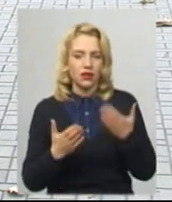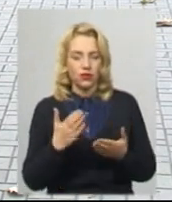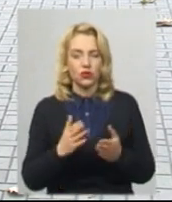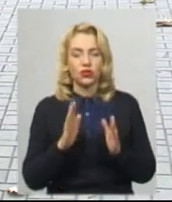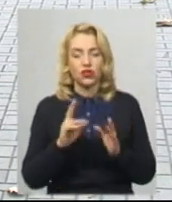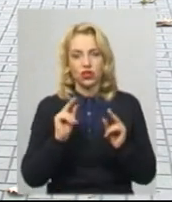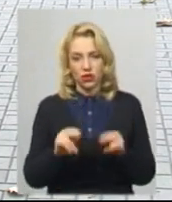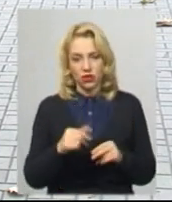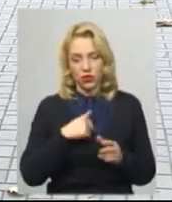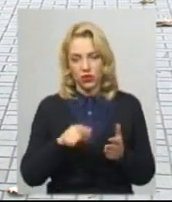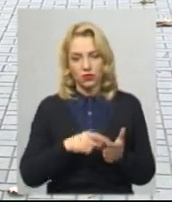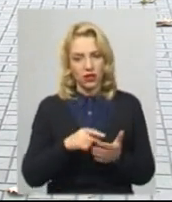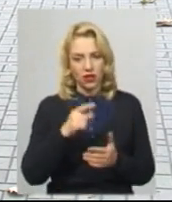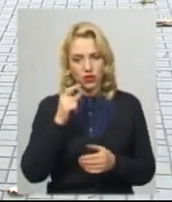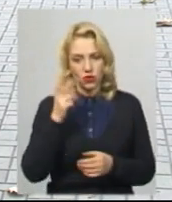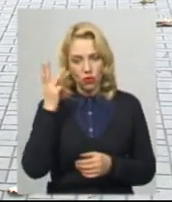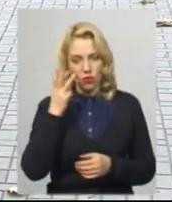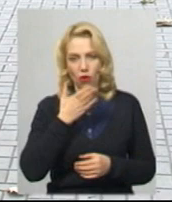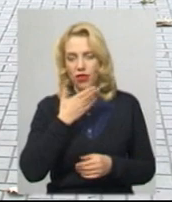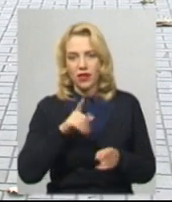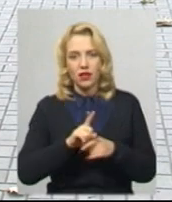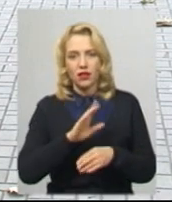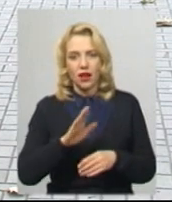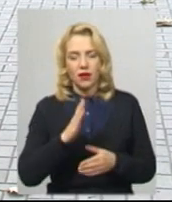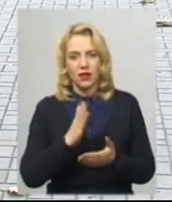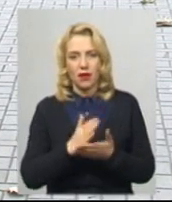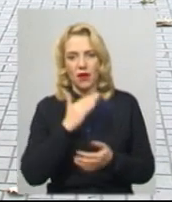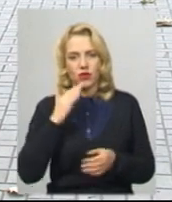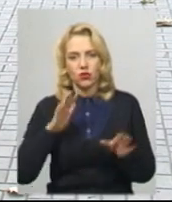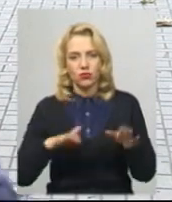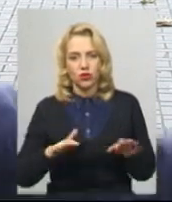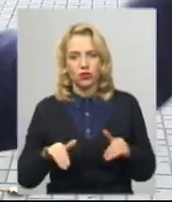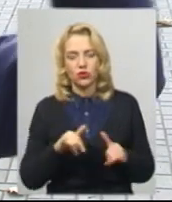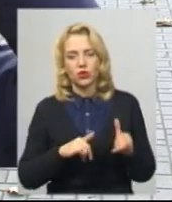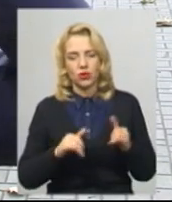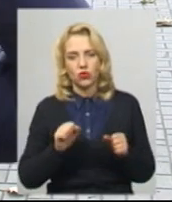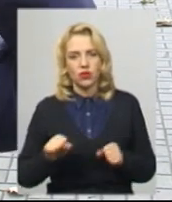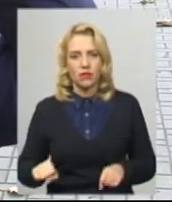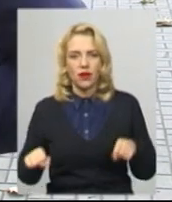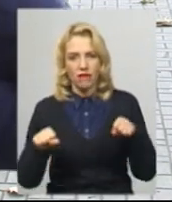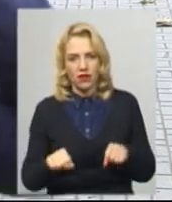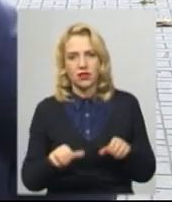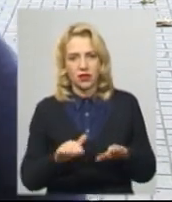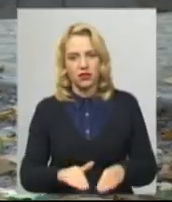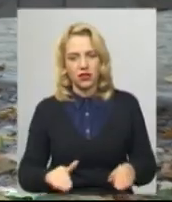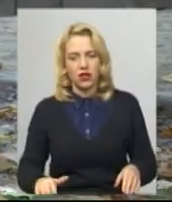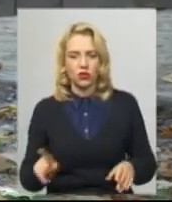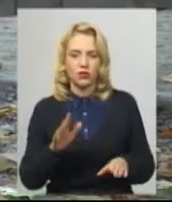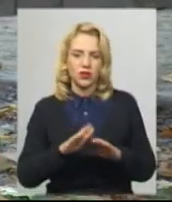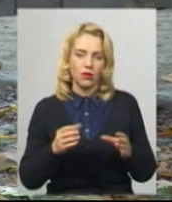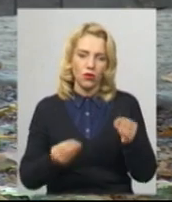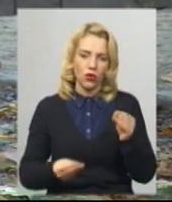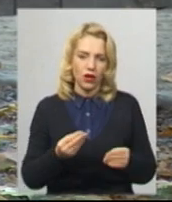Хмельницькому не так багато є місць, куди можна сходити з дітьми, щоб вони погралися і взагалі провели весело часом. На